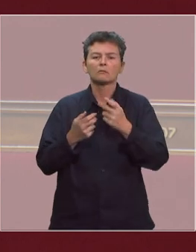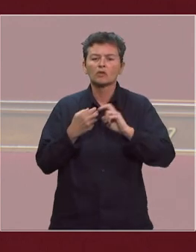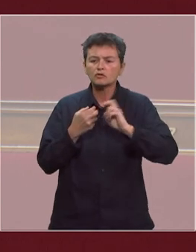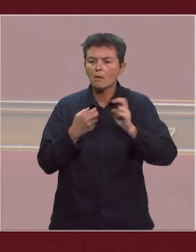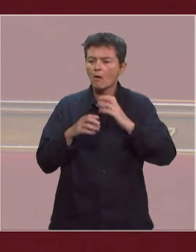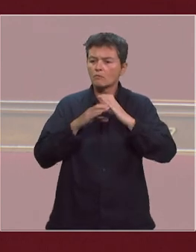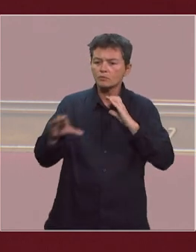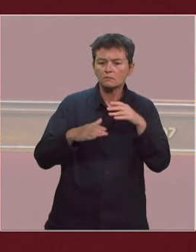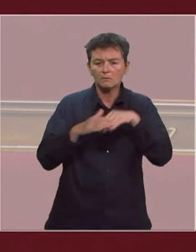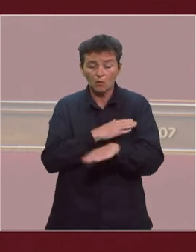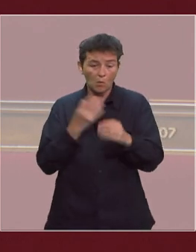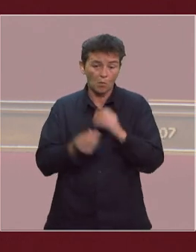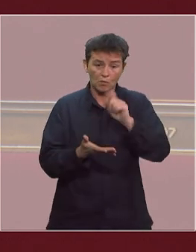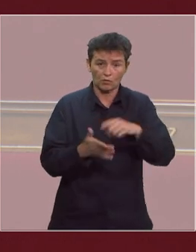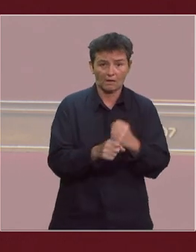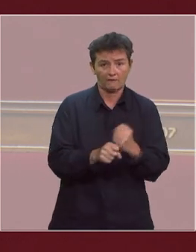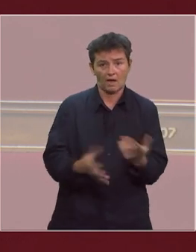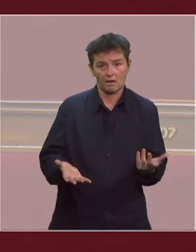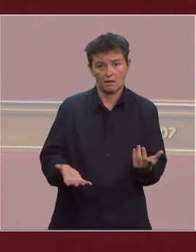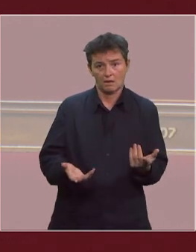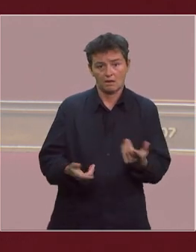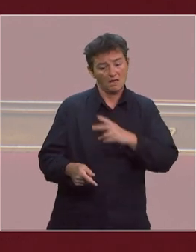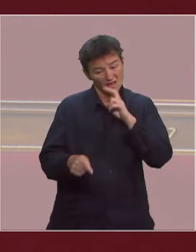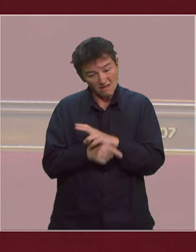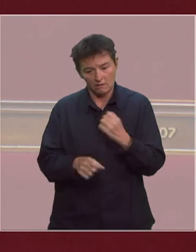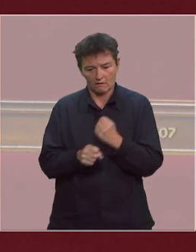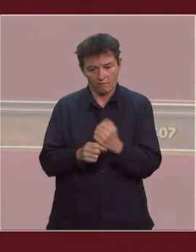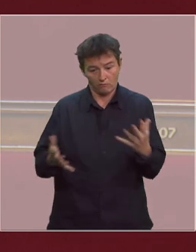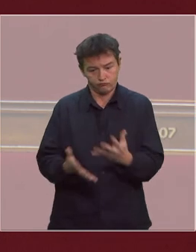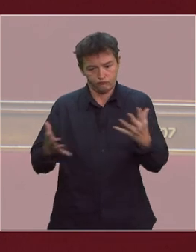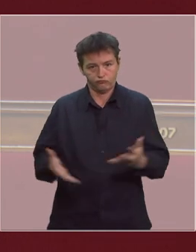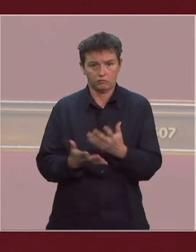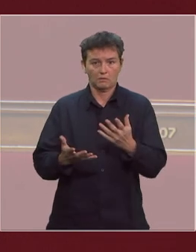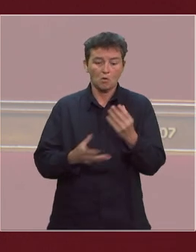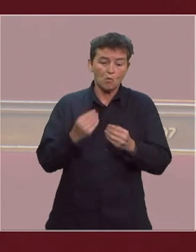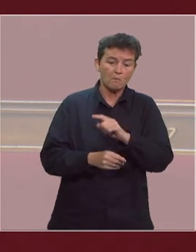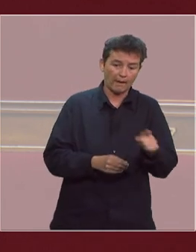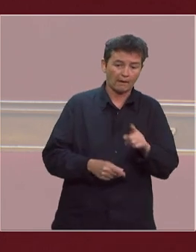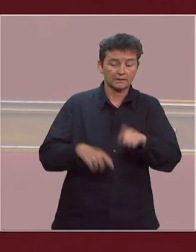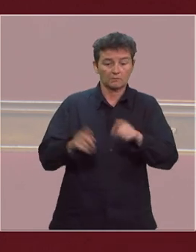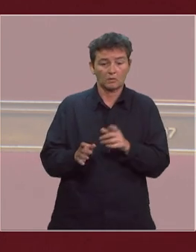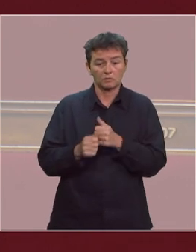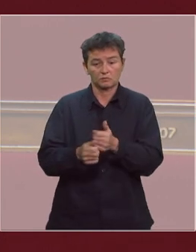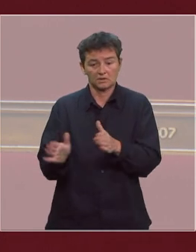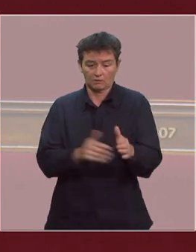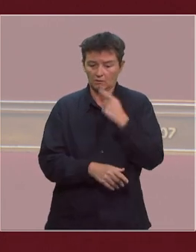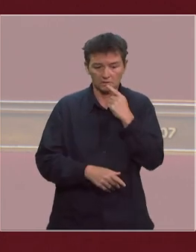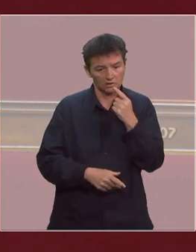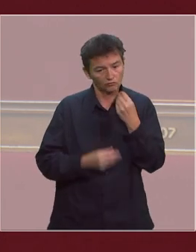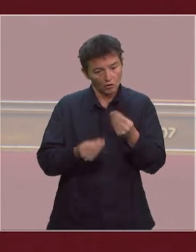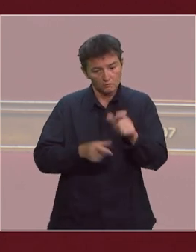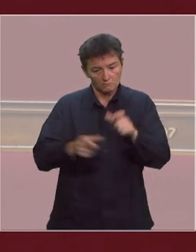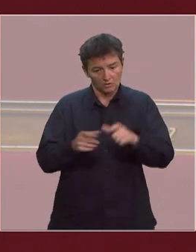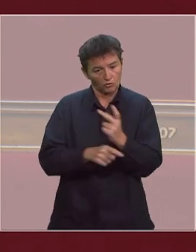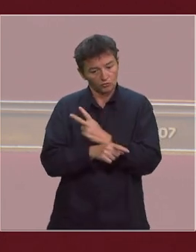comme sur les lieux de travail. Maintenir, voire promouvoir le travail salarié ou non dans certains secteurs, c'est exposer des vies, celles des